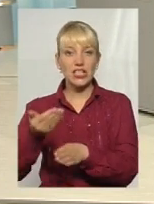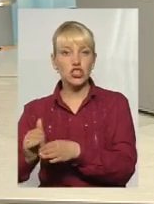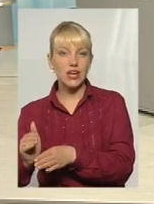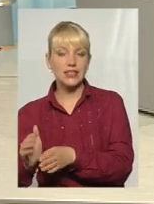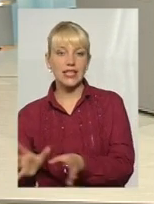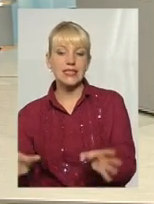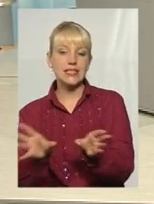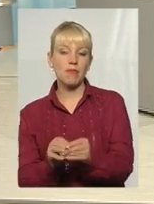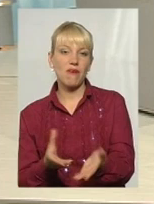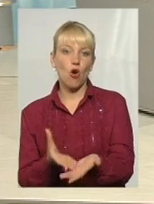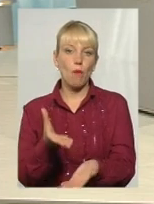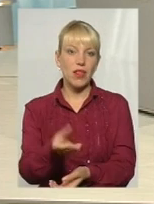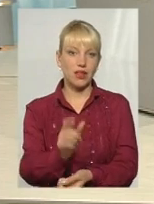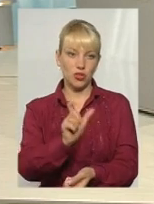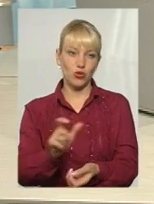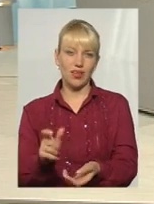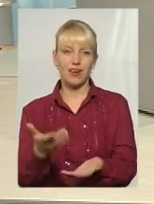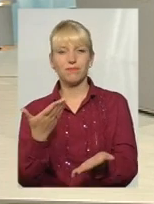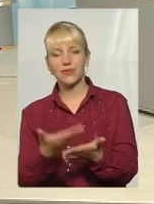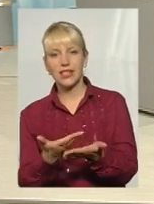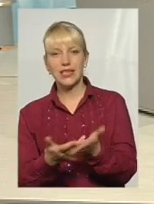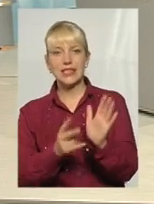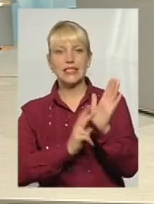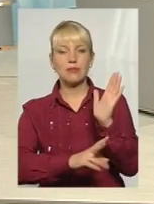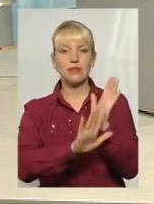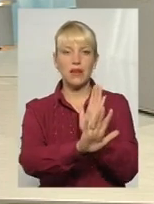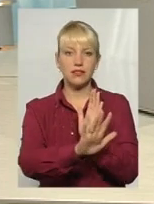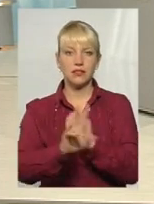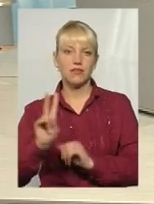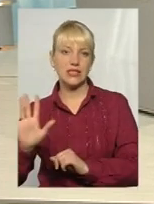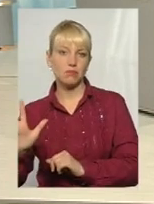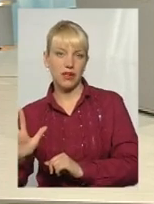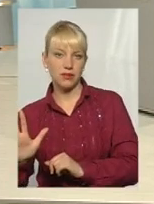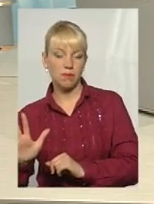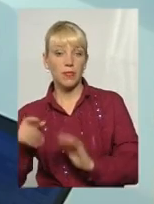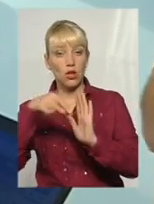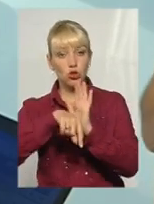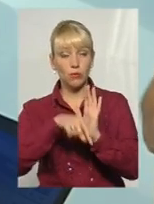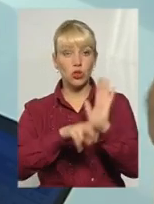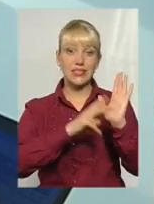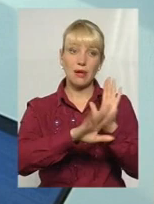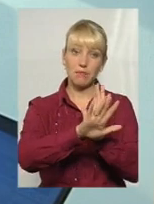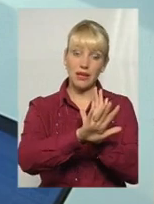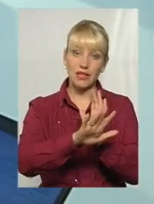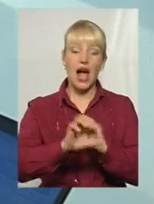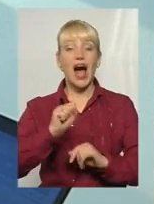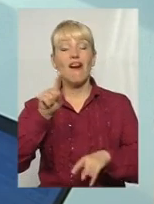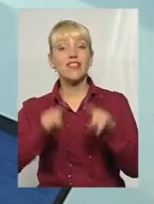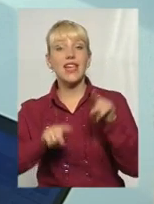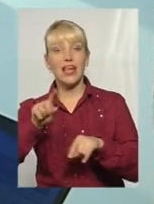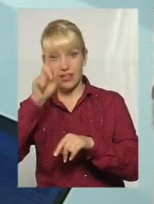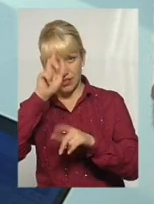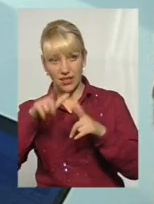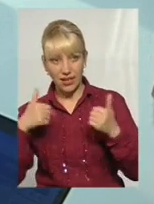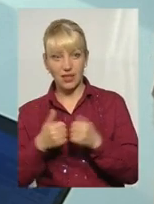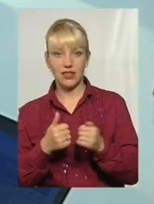співоплати людей, ну, десь 75-25. Тобто, 75, а в деяких країнах, навіть